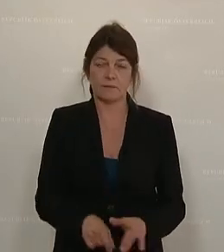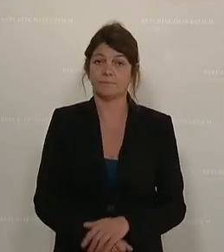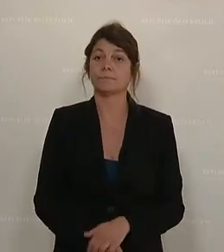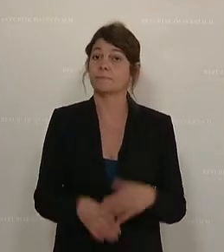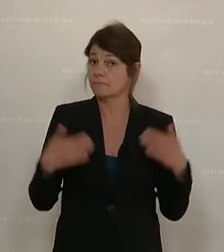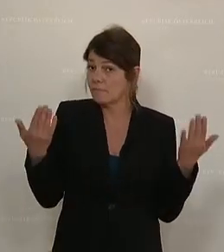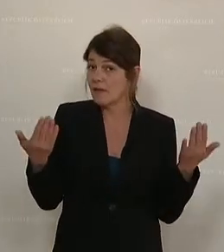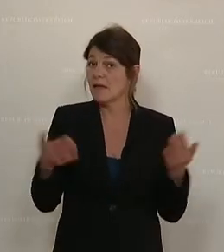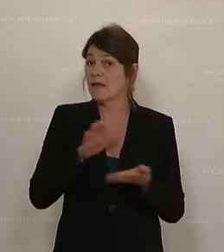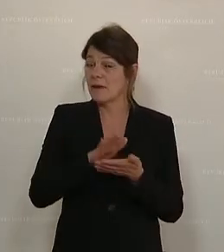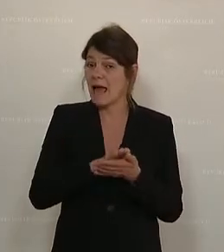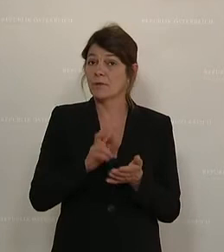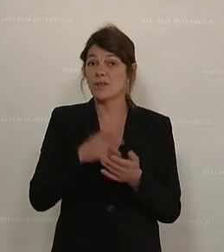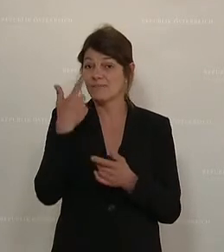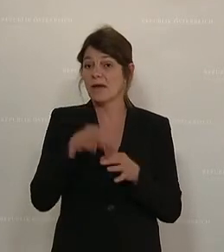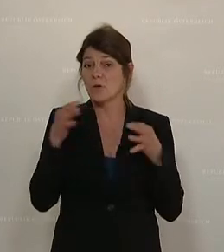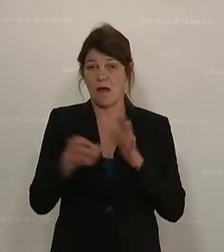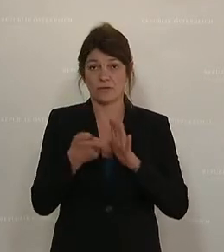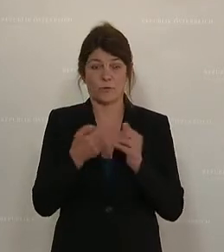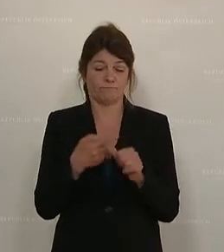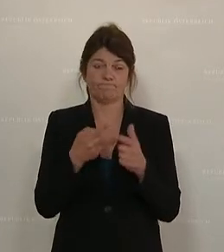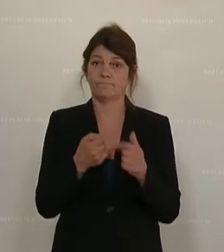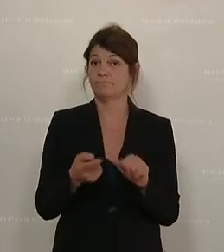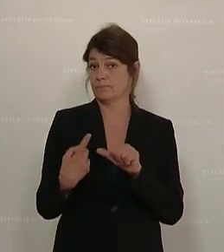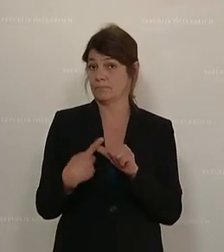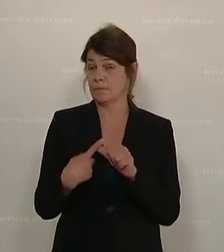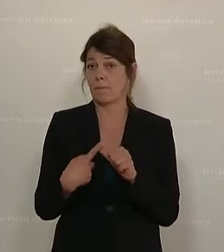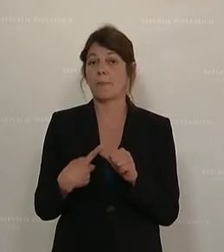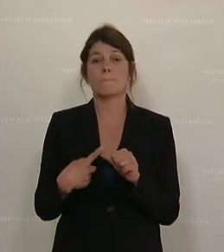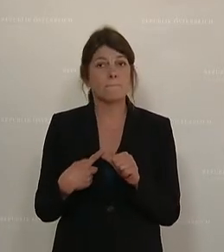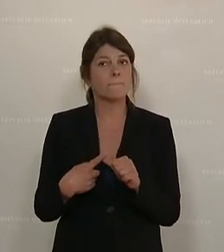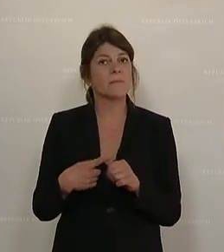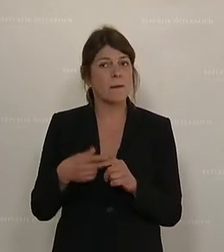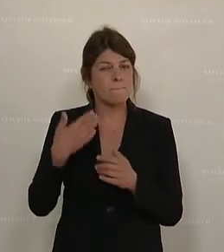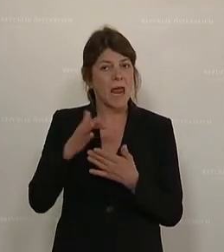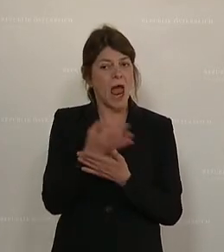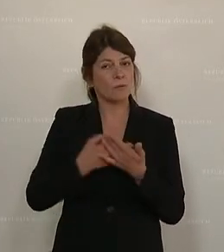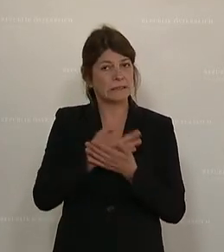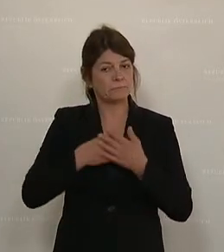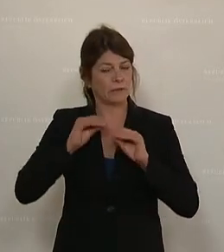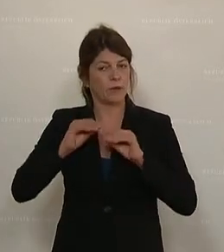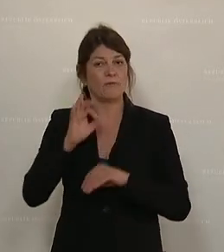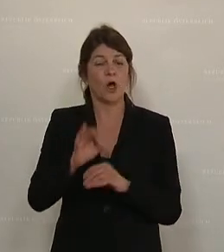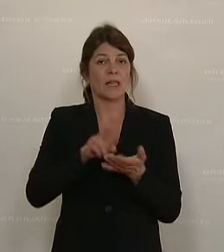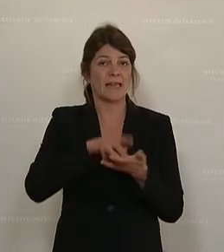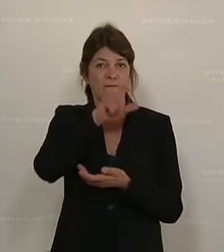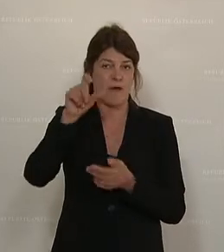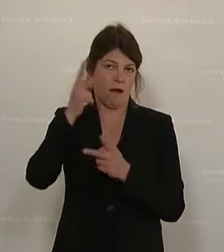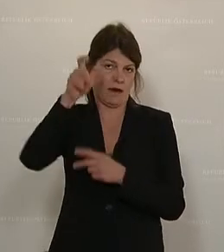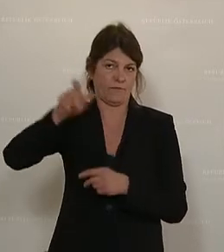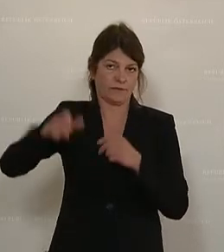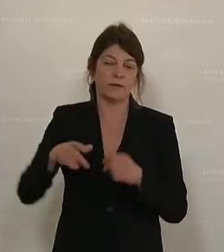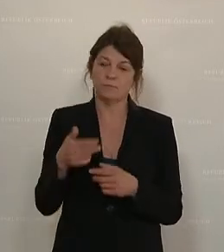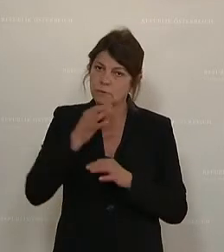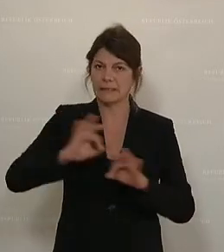Es bleiben noch zwei weitere Herausforderungen. Einerseits die verstärkte Ausbildung für digitale Fachkräfte. Das